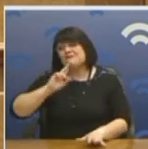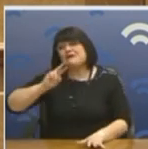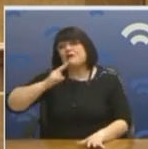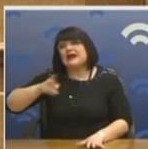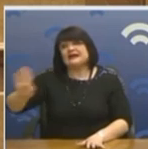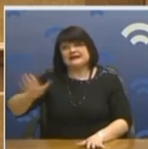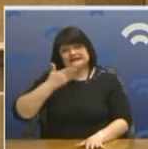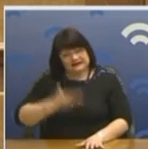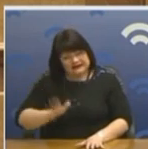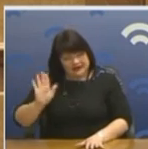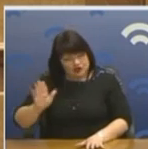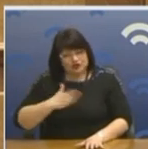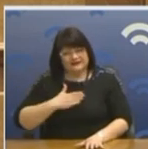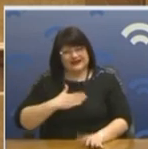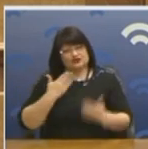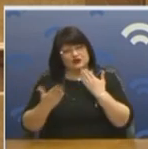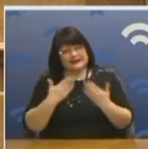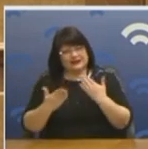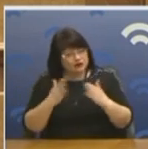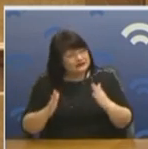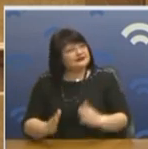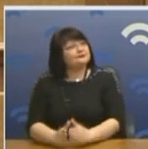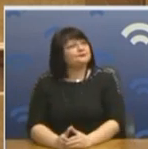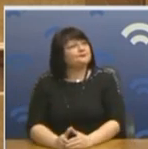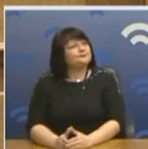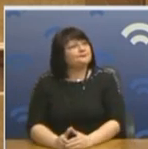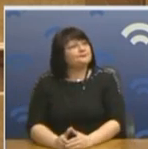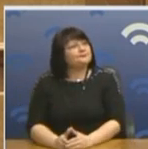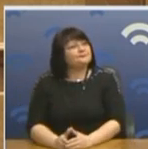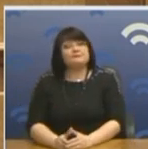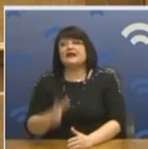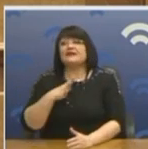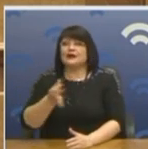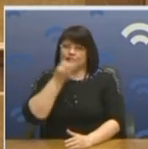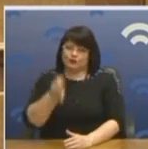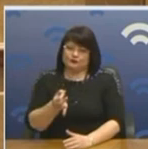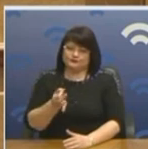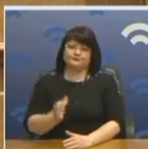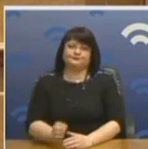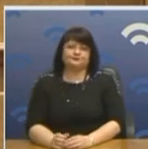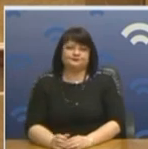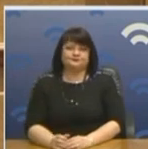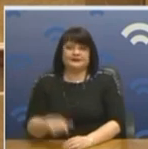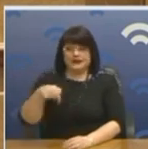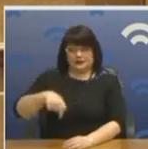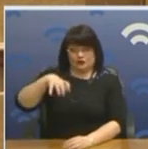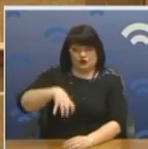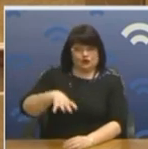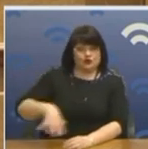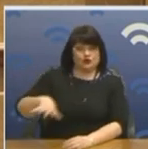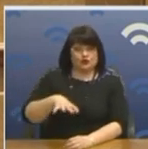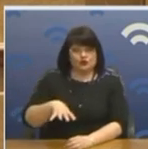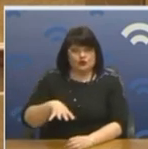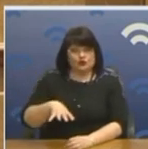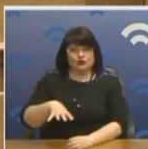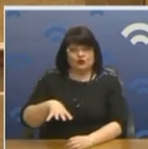Κλείνοντας, κύριε Πρόεδρε, και ευχαριστώ για τον χρόνο, θα πω το εξής. Σε αυτόν τον χώρο, έμενε ο Κατσικάκη,